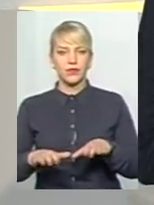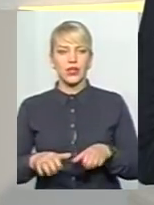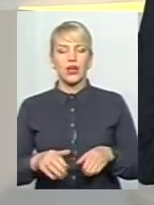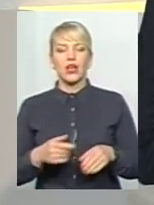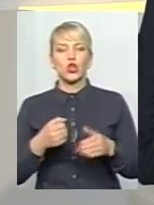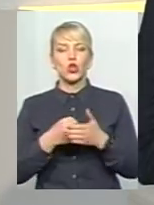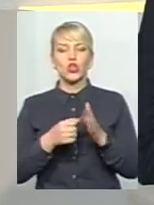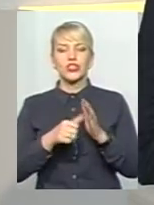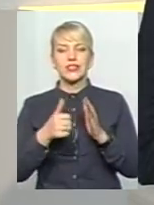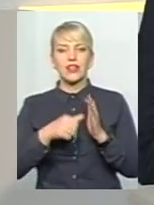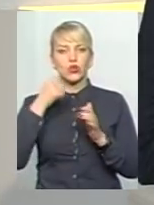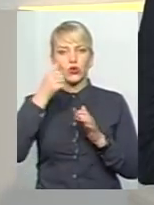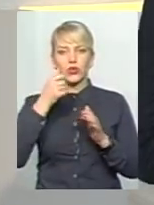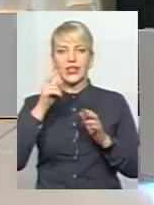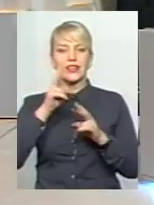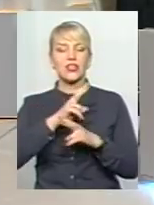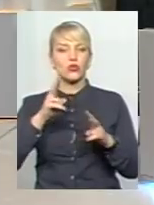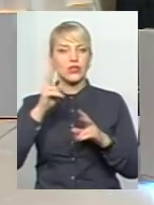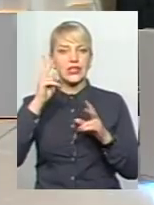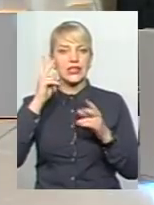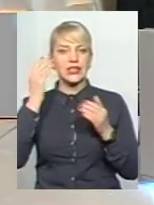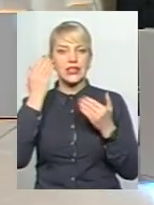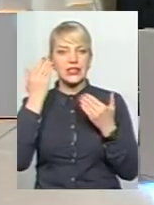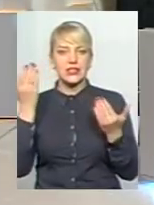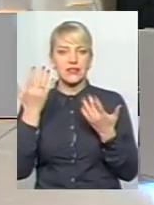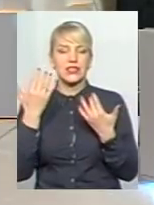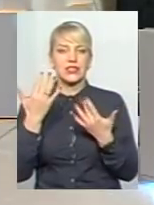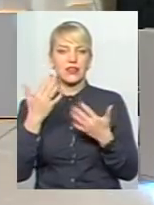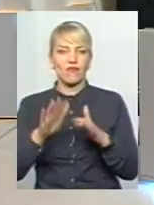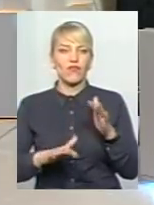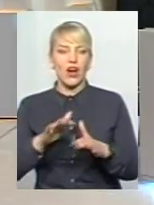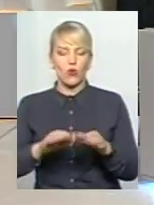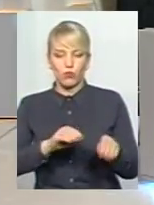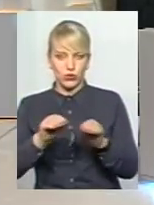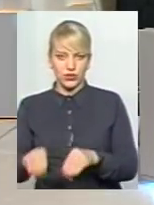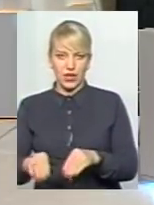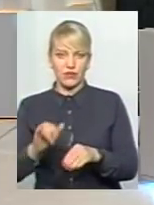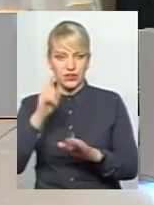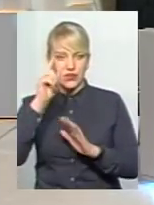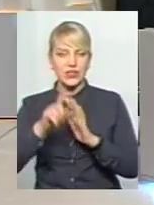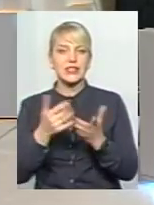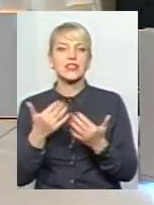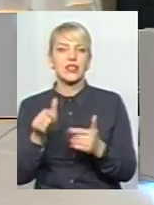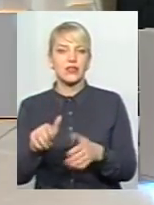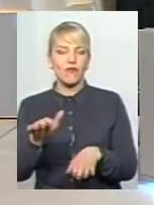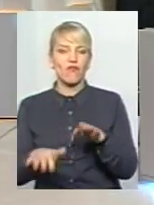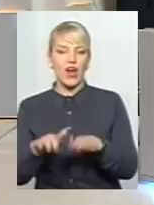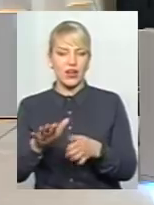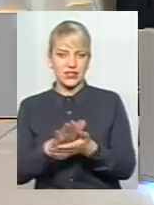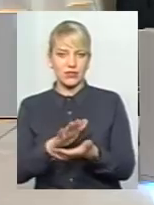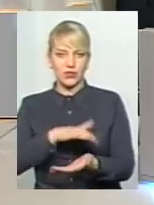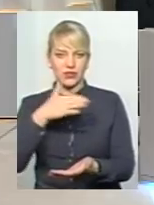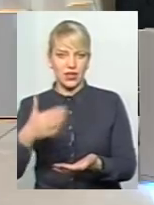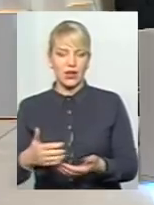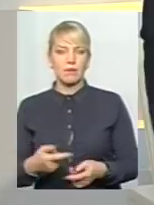До 2016 року нікого не хватало здорового глузду, бо дай елементарну вагу, яка там 30 тисяч гривень поставити і знати, скільки ти сміття збираєш. Морфологія